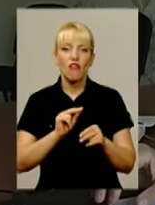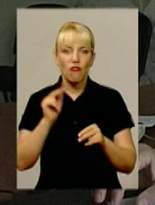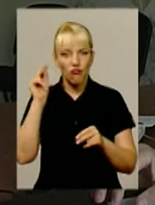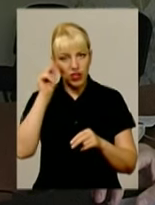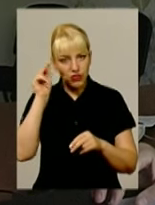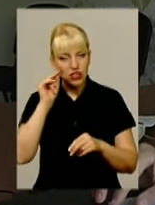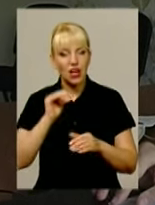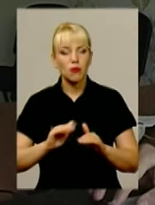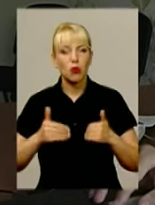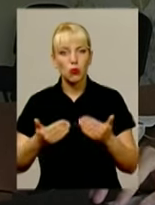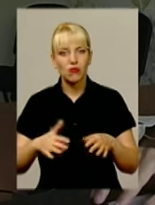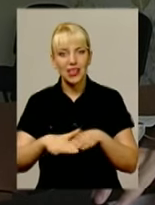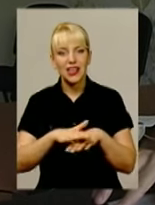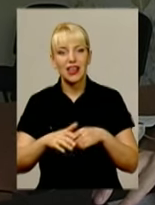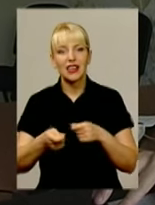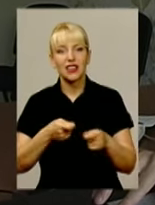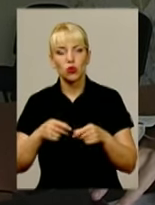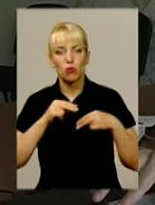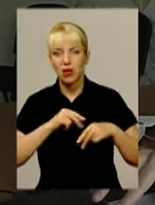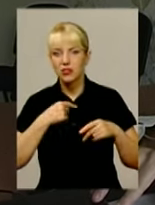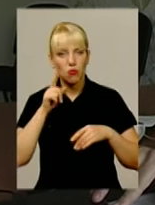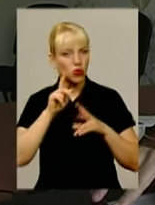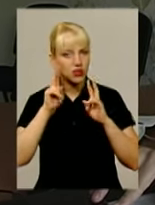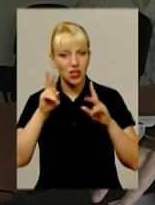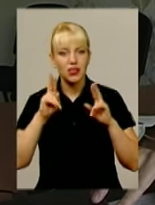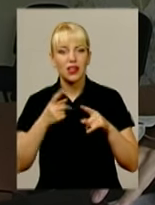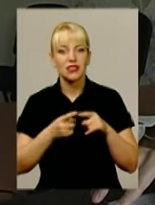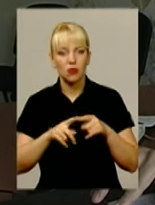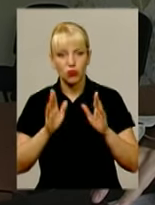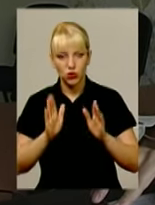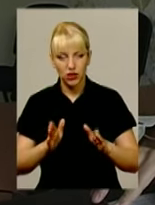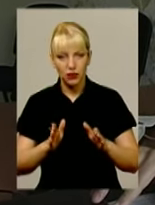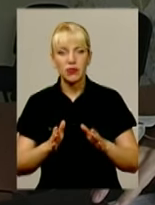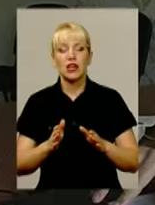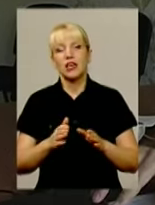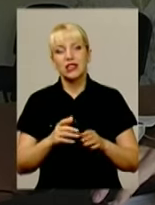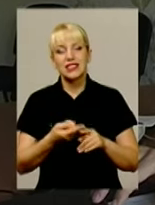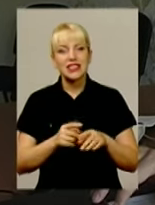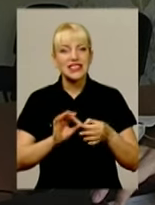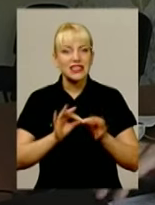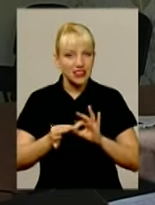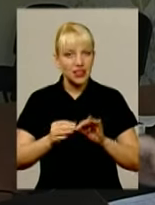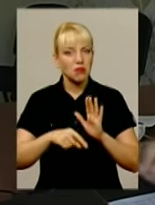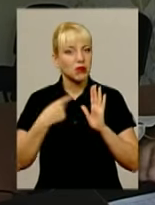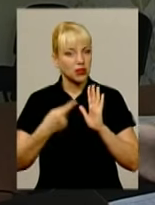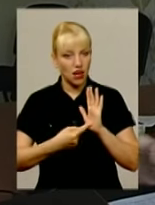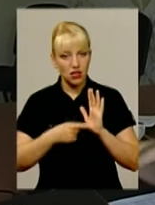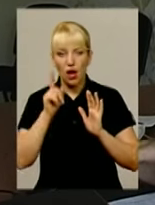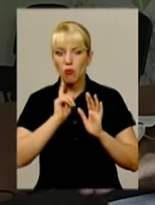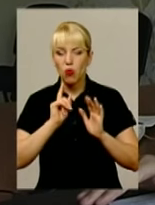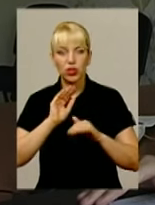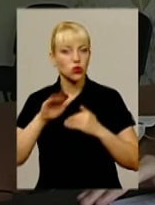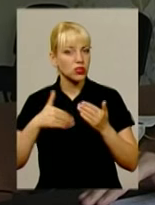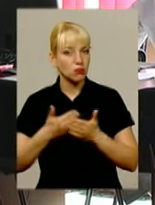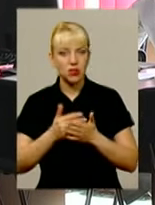ринку праці. Поки що я не знаю, яким чином це буде здійснюватись, тому що надзвичайно важке питання, складне. Цим ніхто до цих